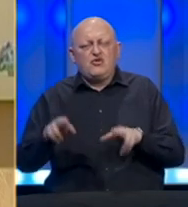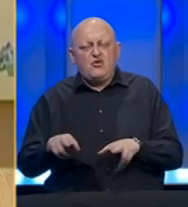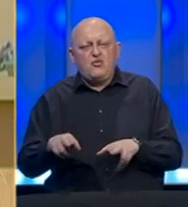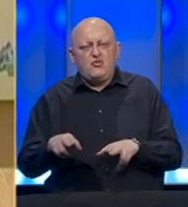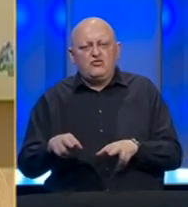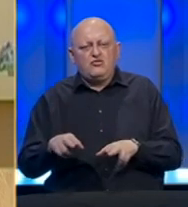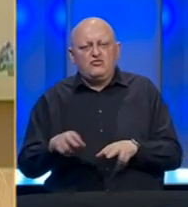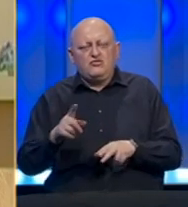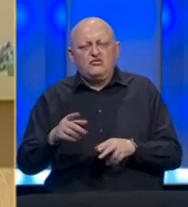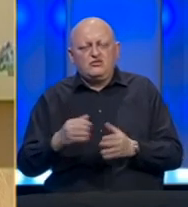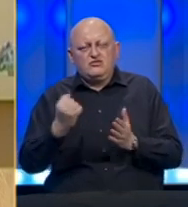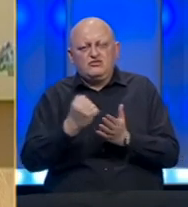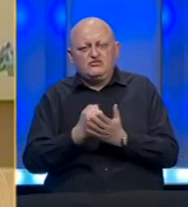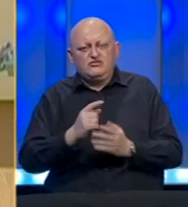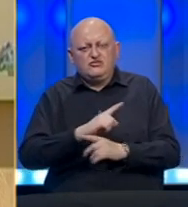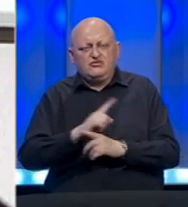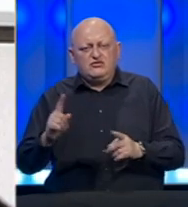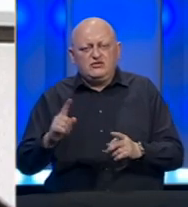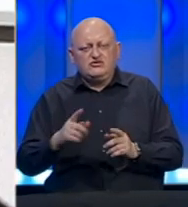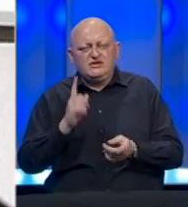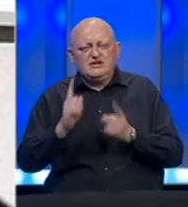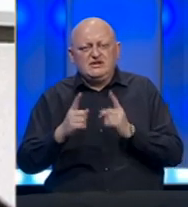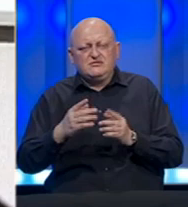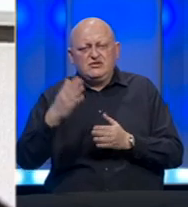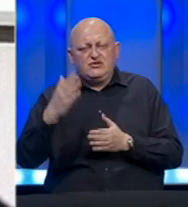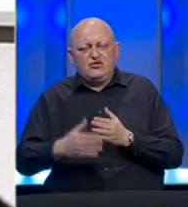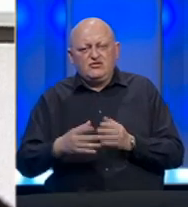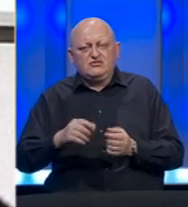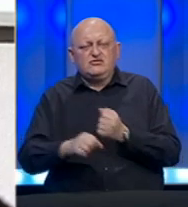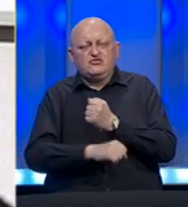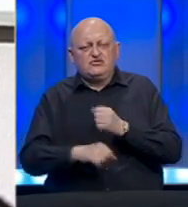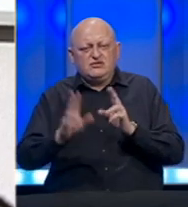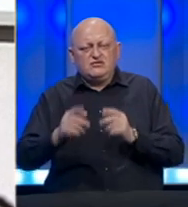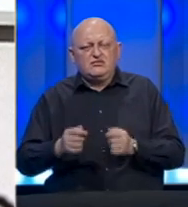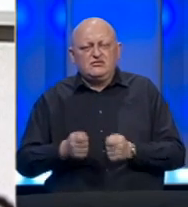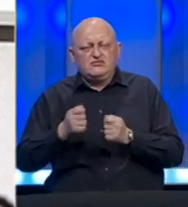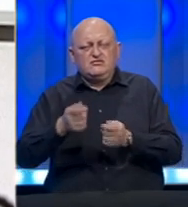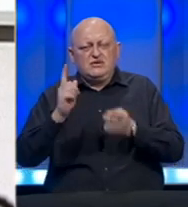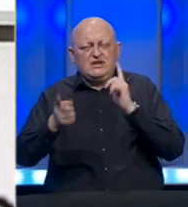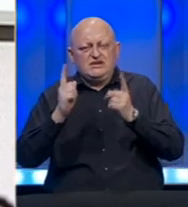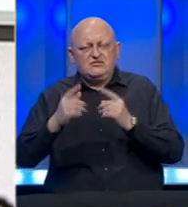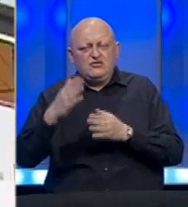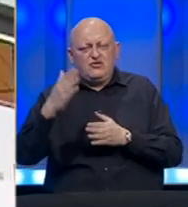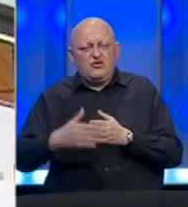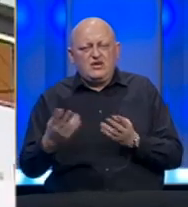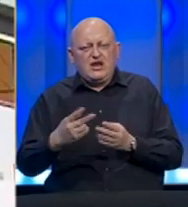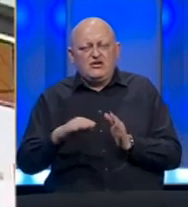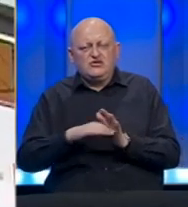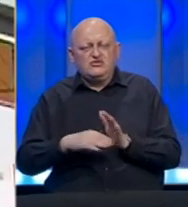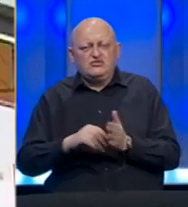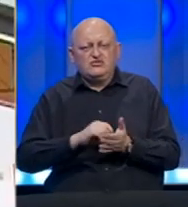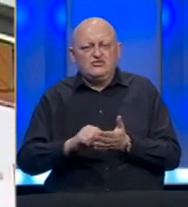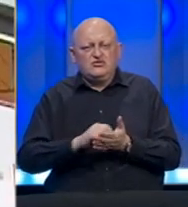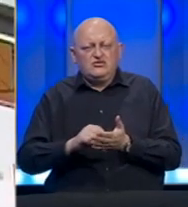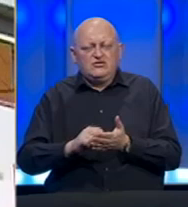da budu utvrđeni drugačiji ispitni rokovi. Studentima će biti omogućeno polaganje ispitnih rokova. Kako to zakon propisuje,